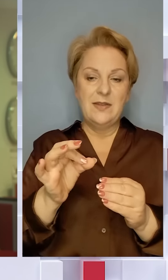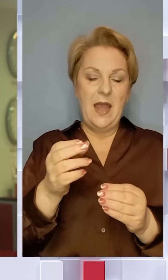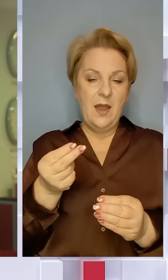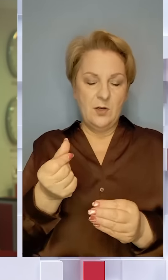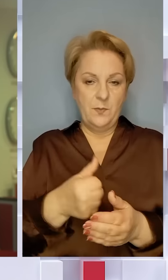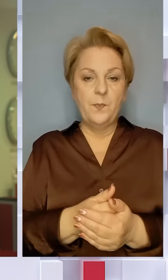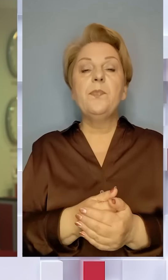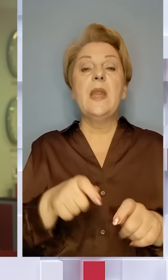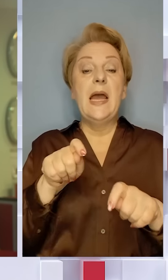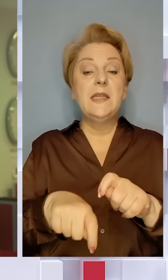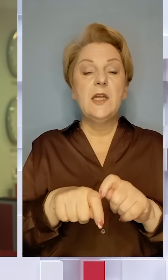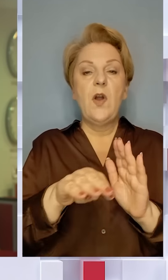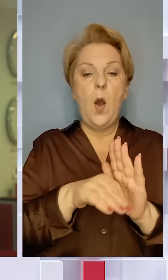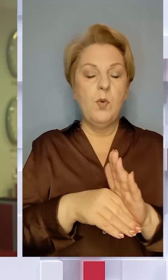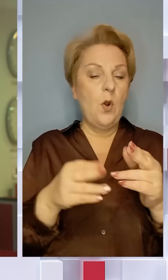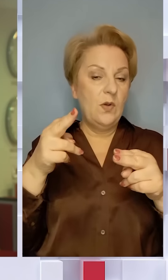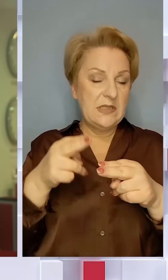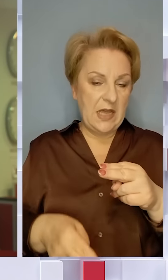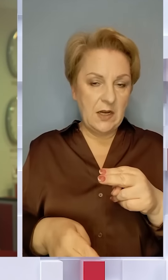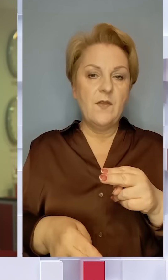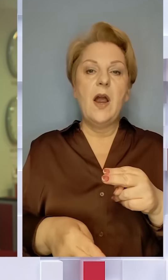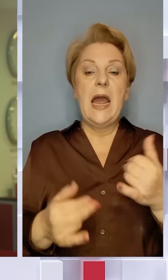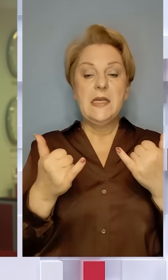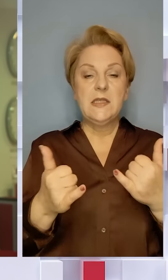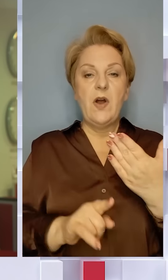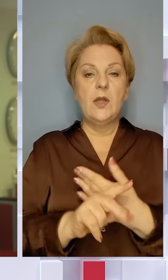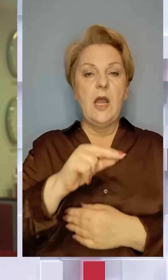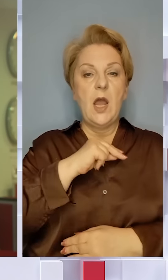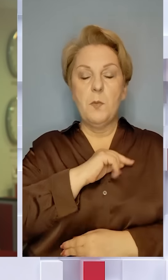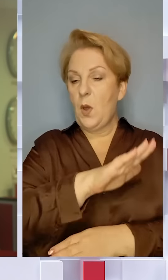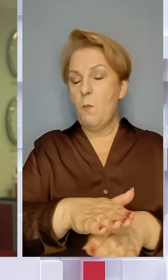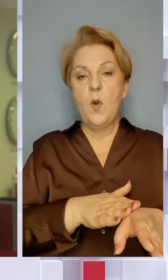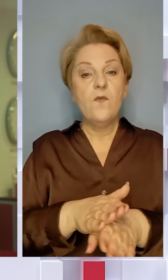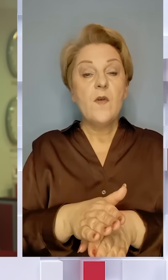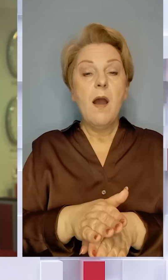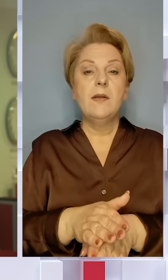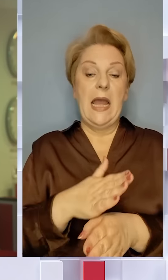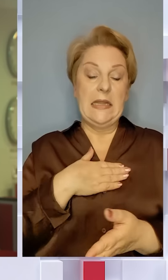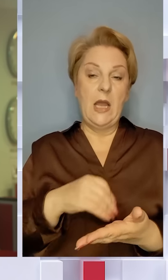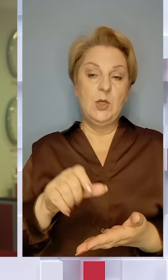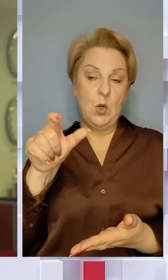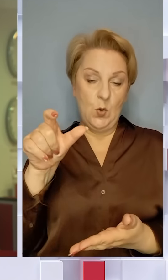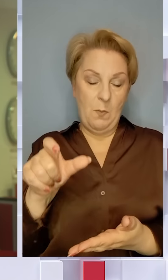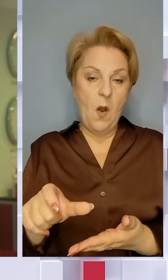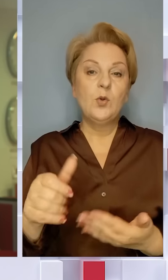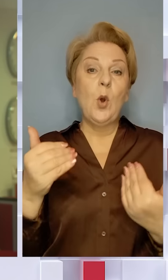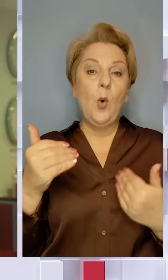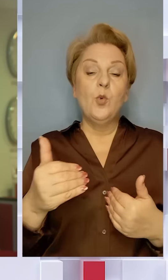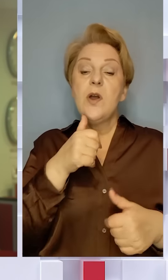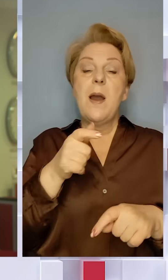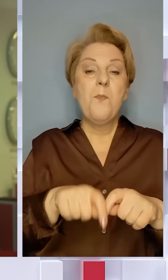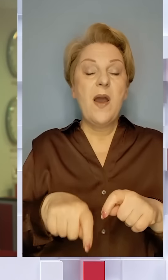Бета-тестування програми вже завершили і відсьогодні вона запрацювала повноцінно. І кореспондент СН Ігор Бондаренко вже